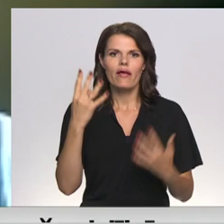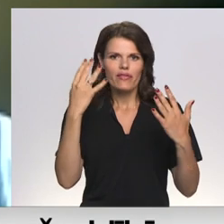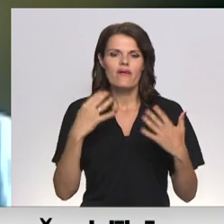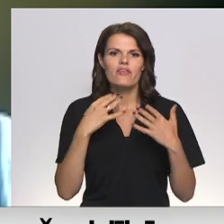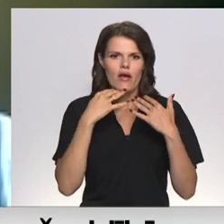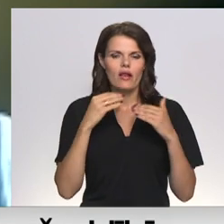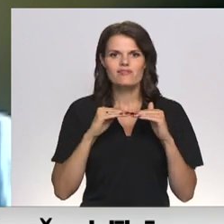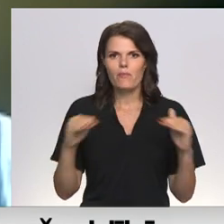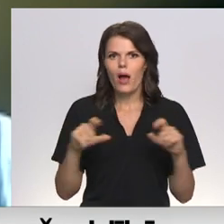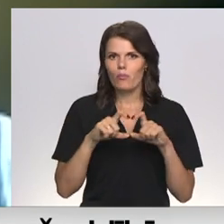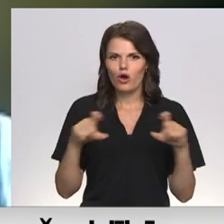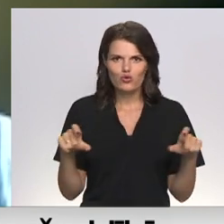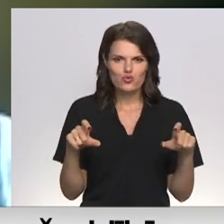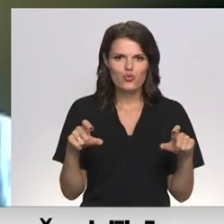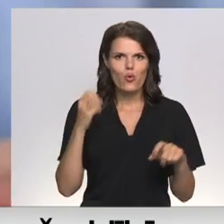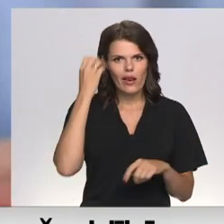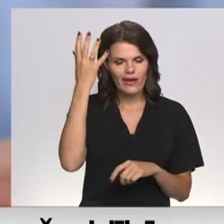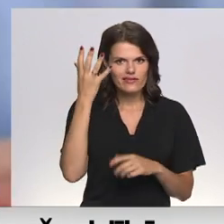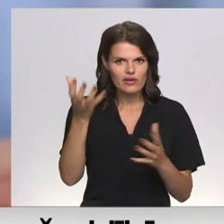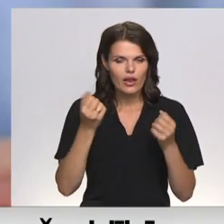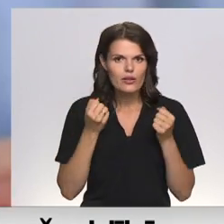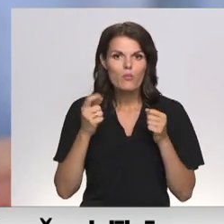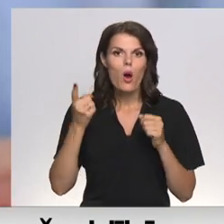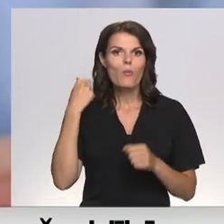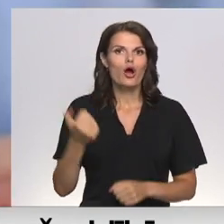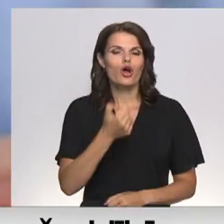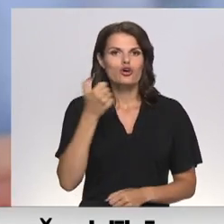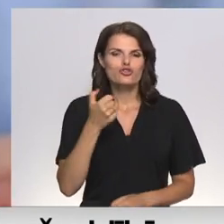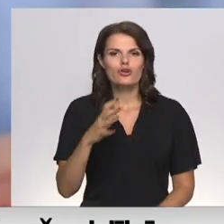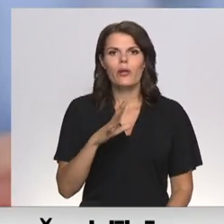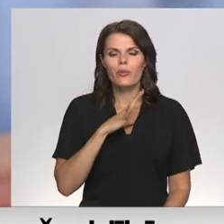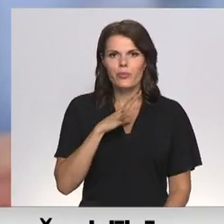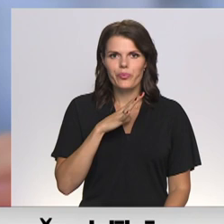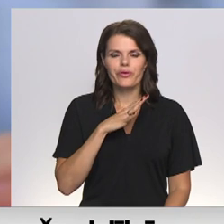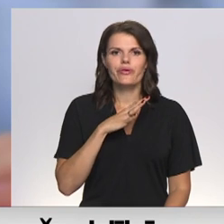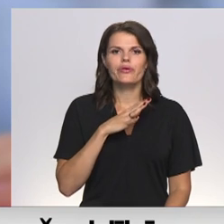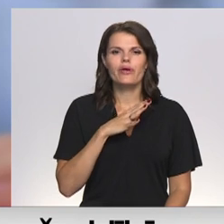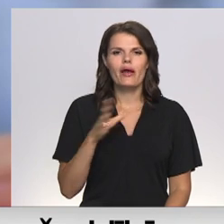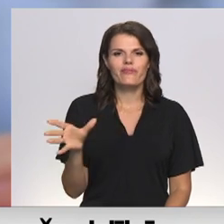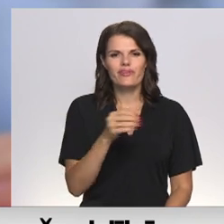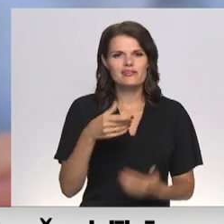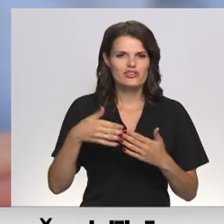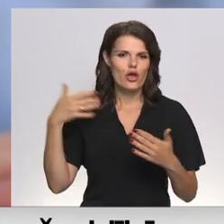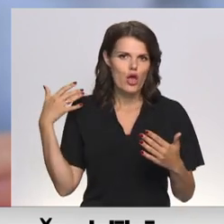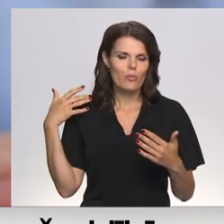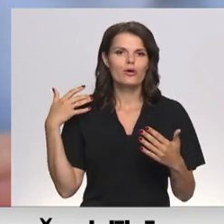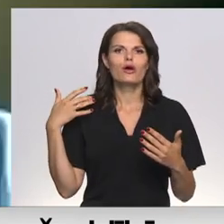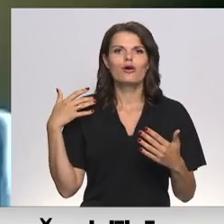klasē pamatskolas izglītību apgūstu. Pagājuši gadu šī summa bija par visiem iepriekš